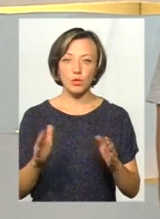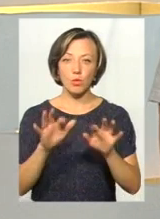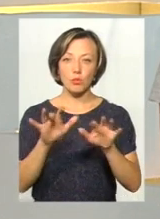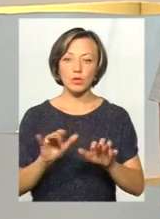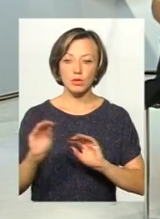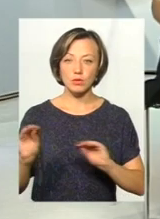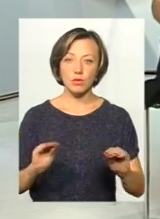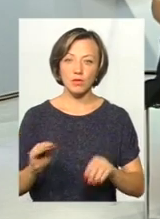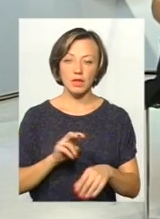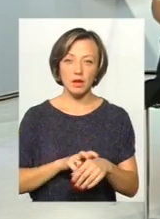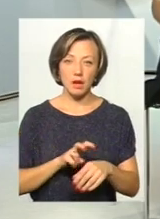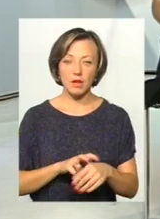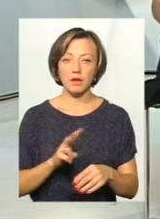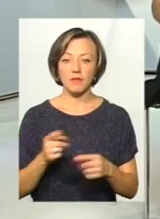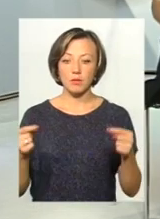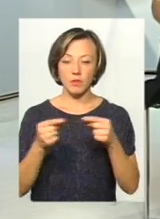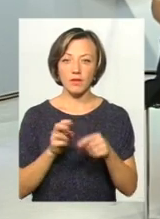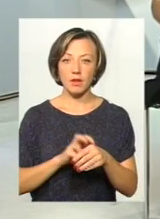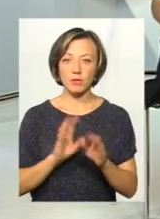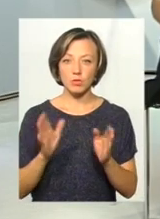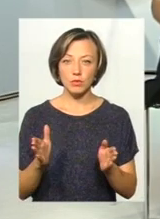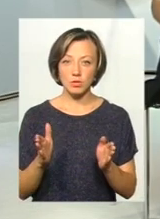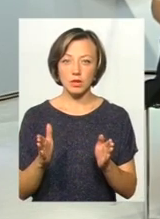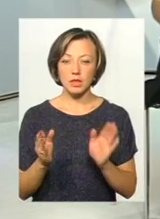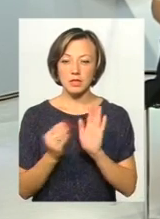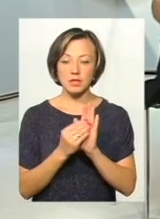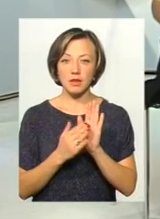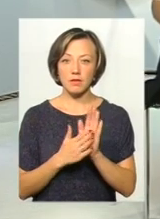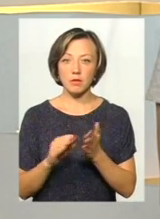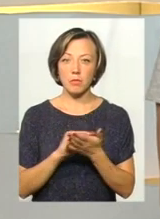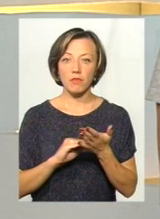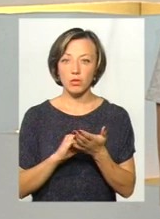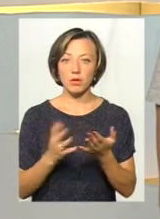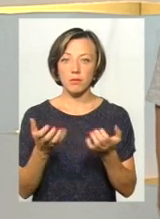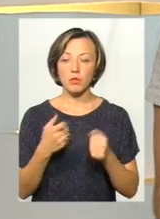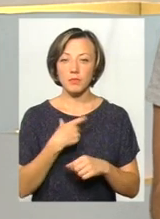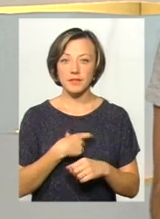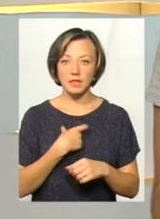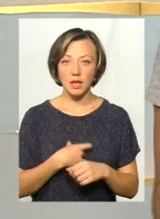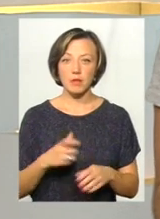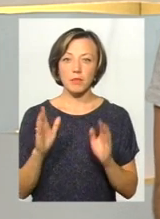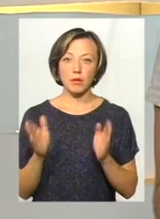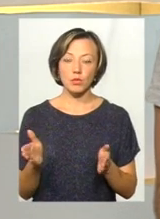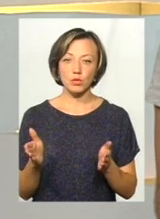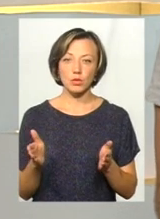'ютеризовуватись лікарі, відповідно лікарі будуть ставити повторні прийоми в себе, будуть